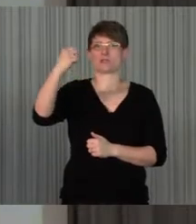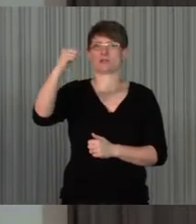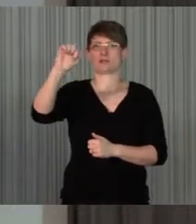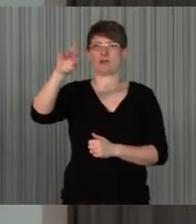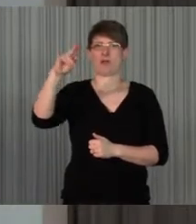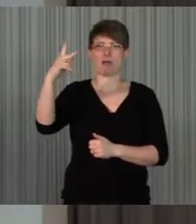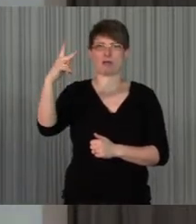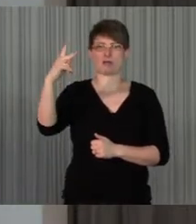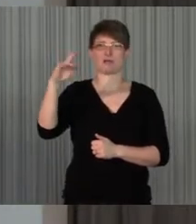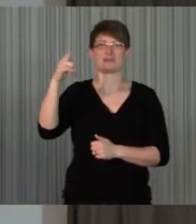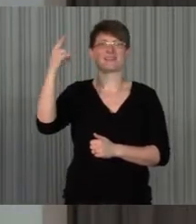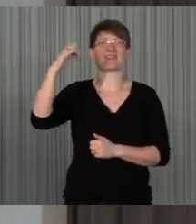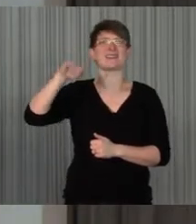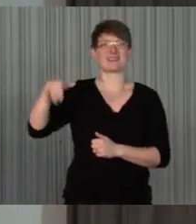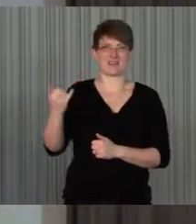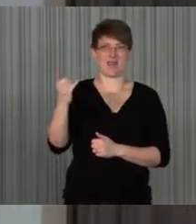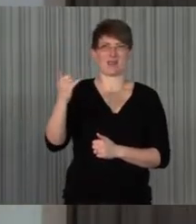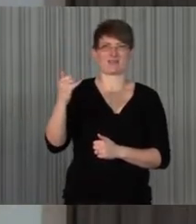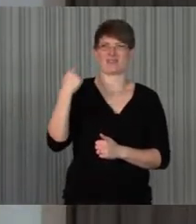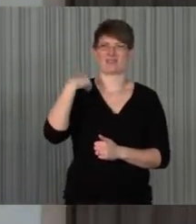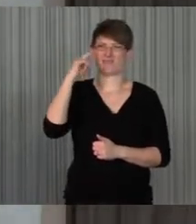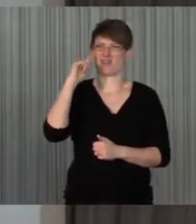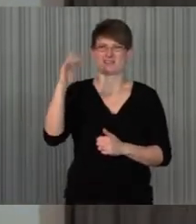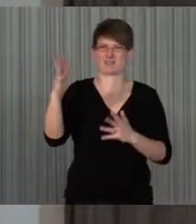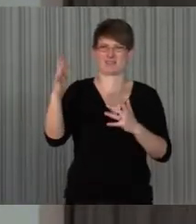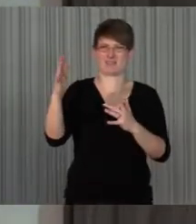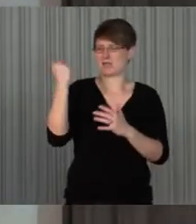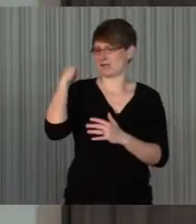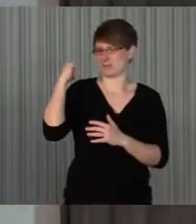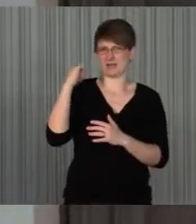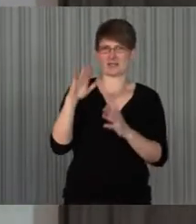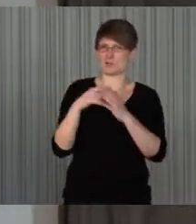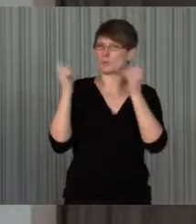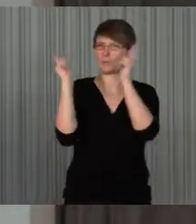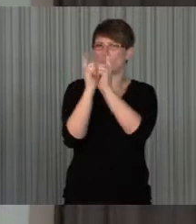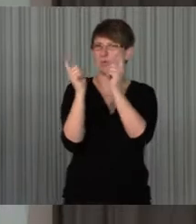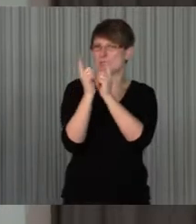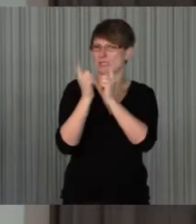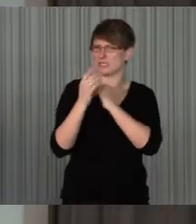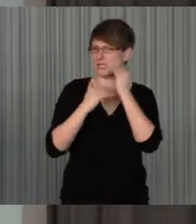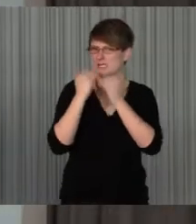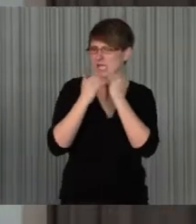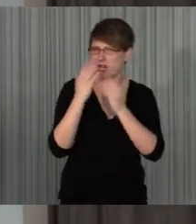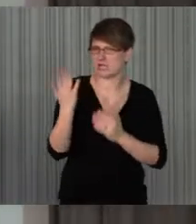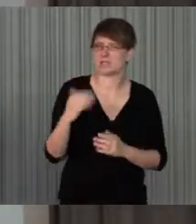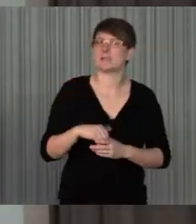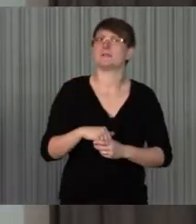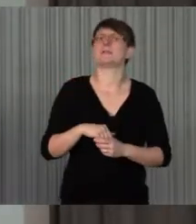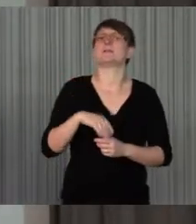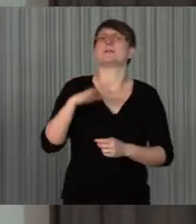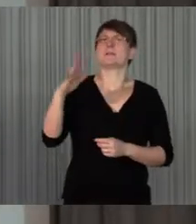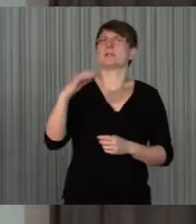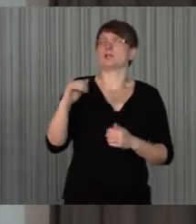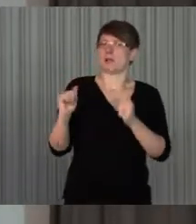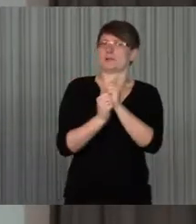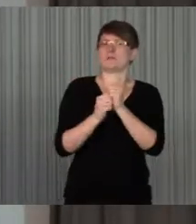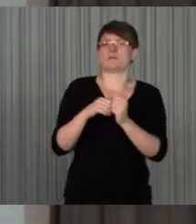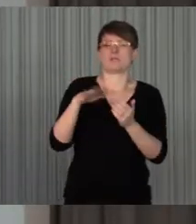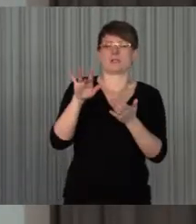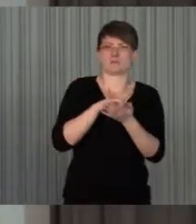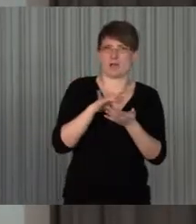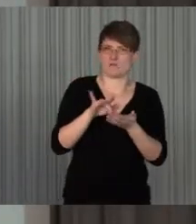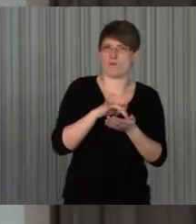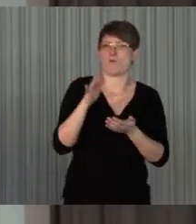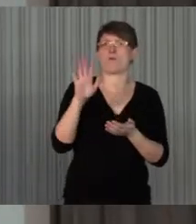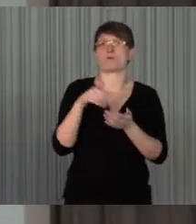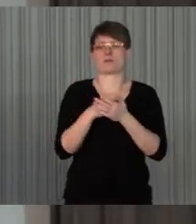Jan, nachdem weiß ich es nicht mehr, von dem Kino hier besser noch mal ganz kurz erwähnt, das ist eine App, Stark ist eine App für Smartphone,